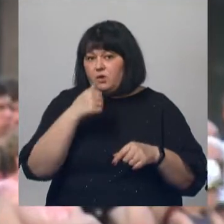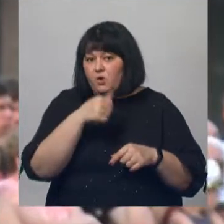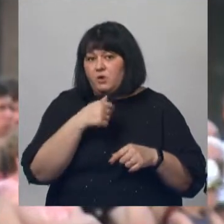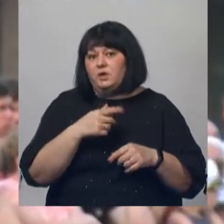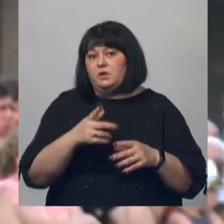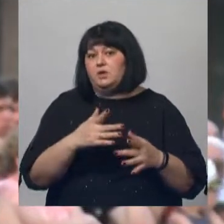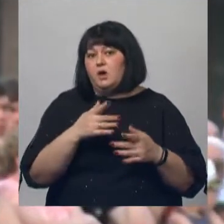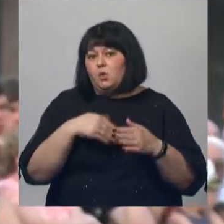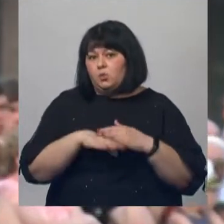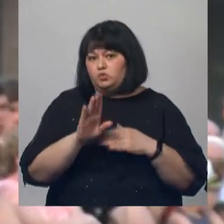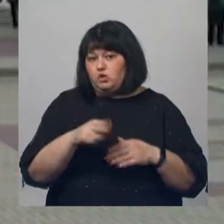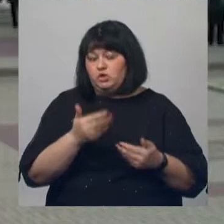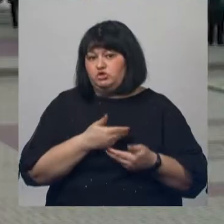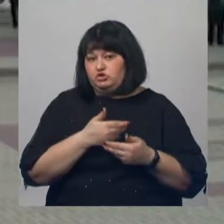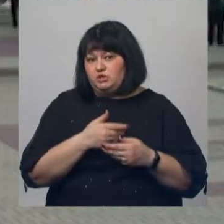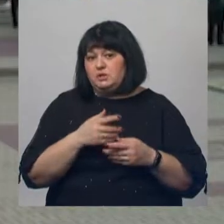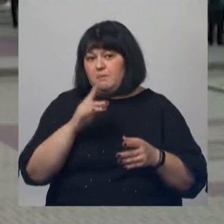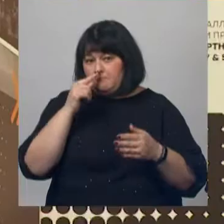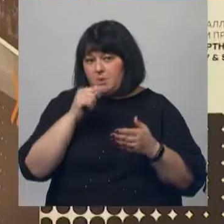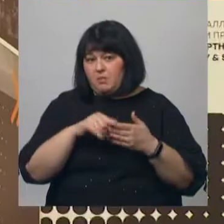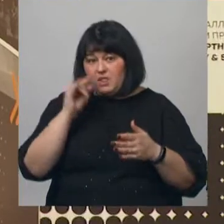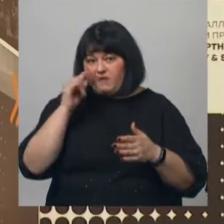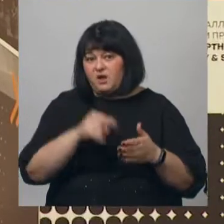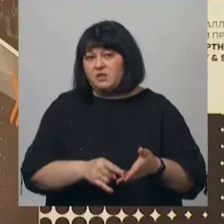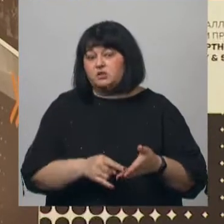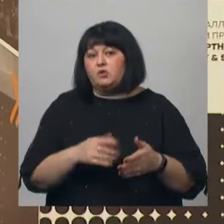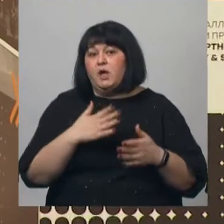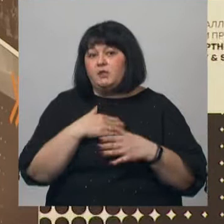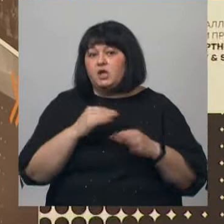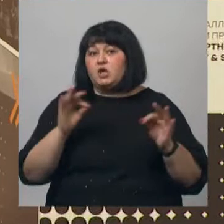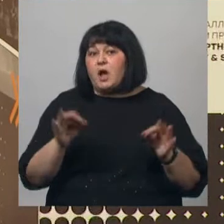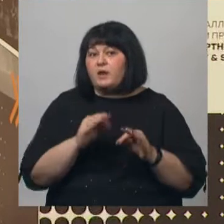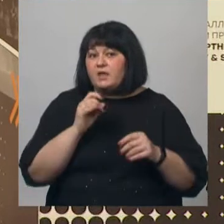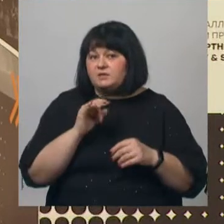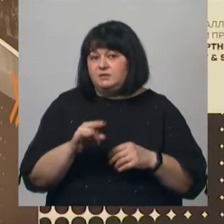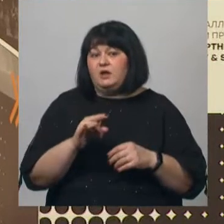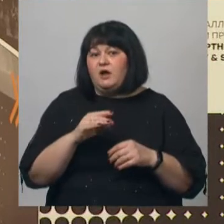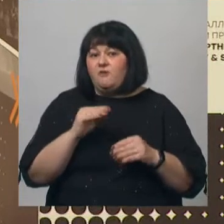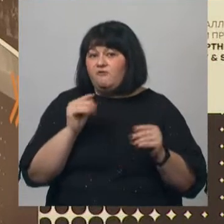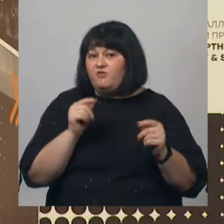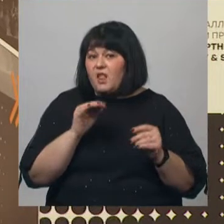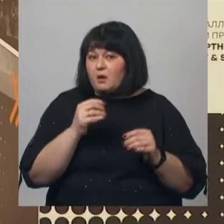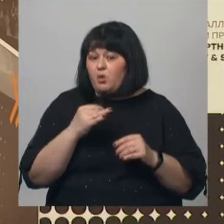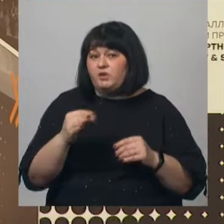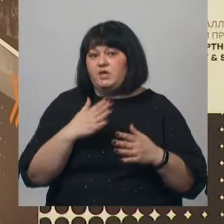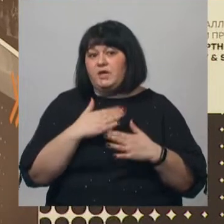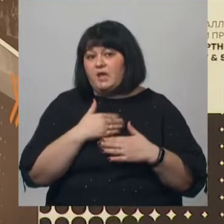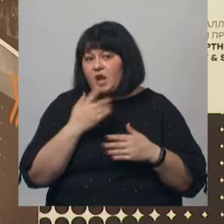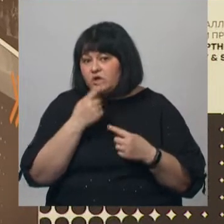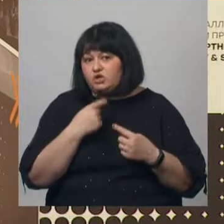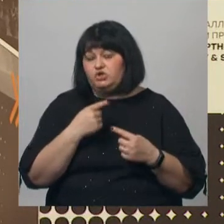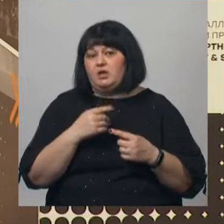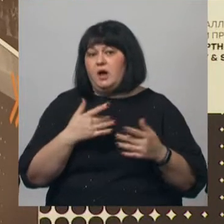скоропостижно ушел из жизни, попав в авиакатастрофу. Наш оркестр, филармония, и я лично, и наши дирижеры,